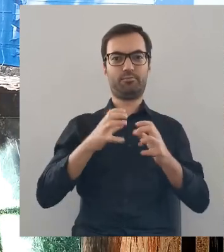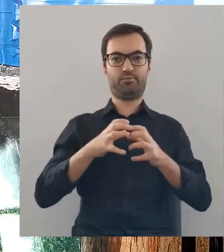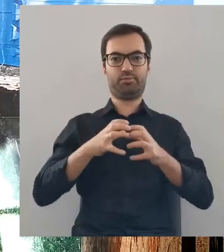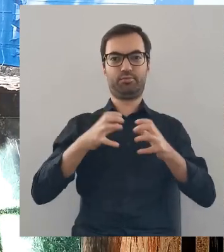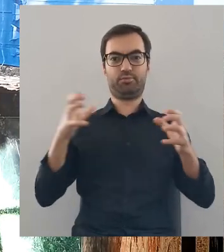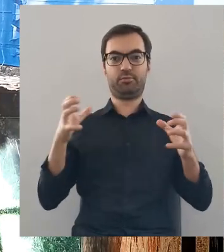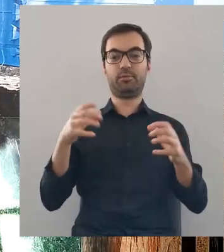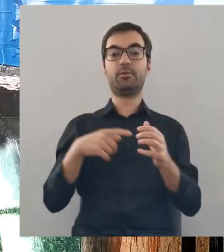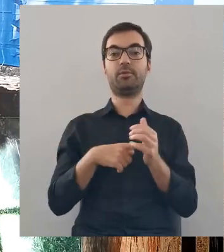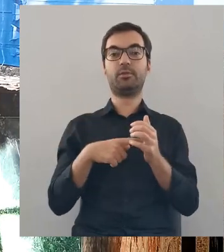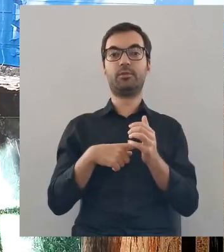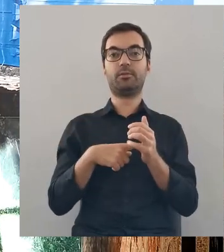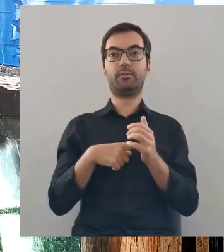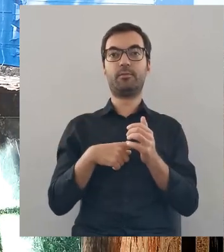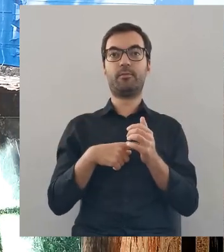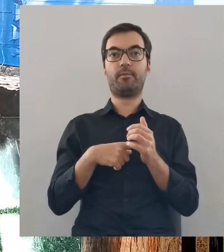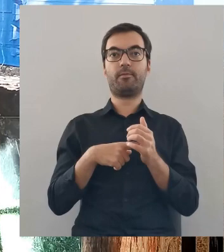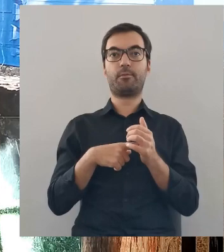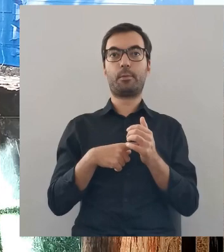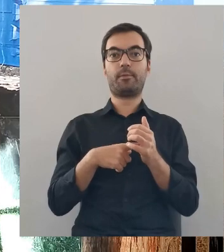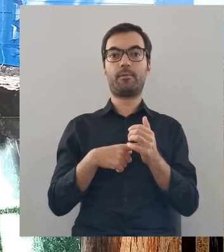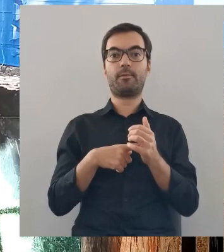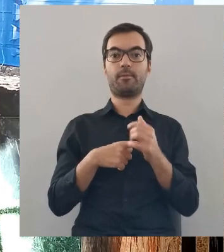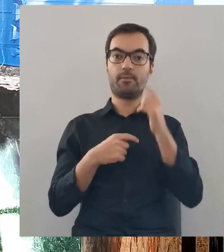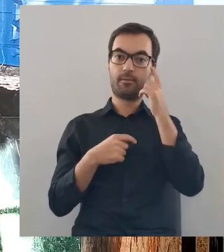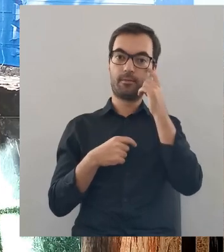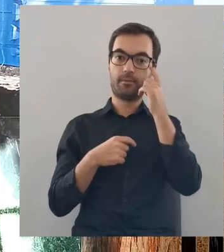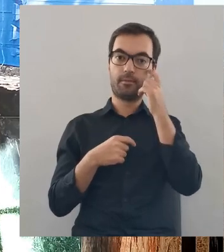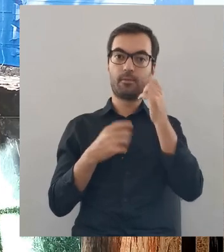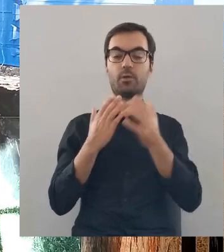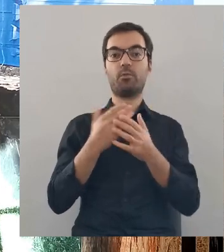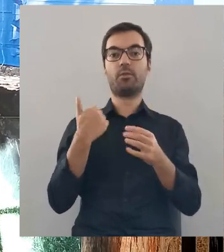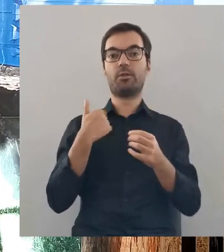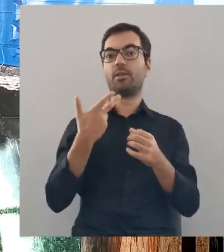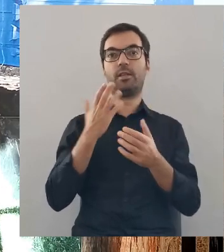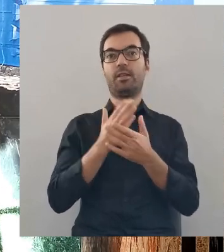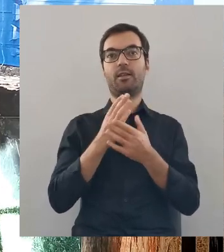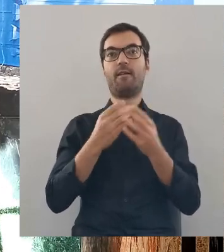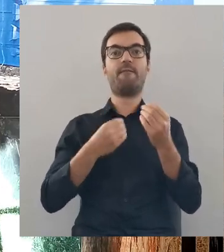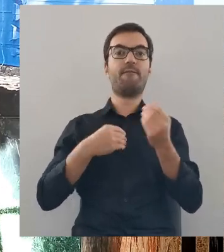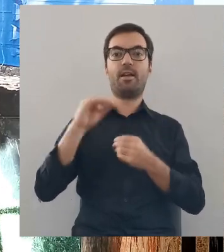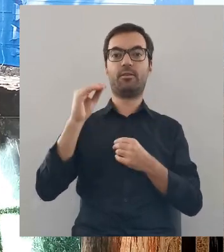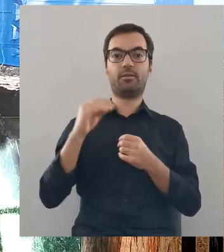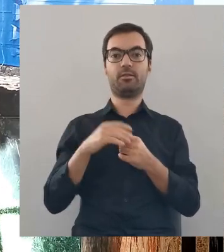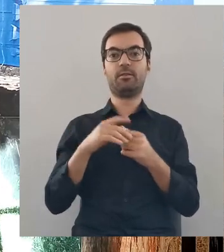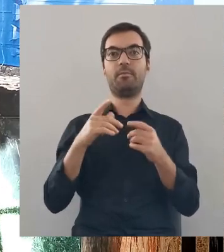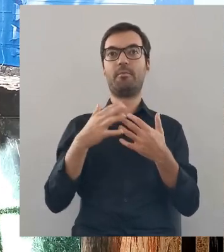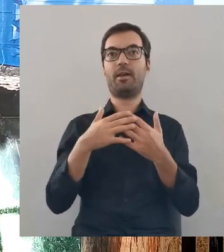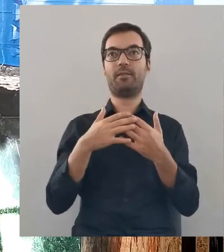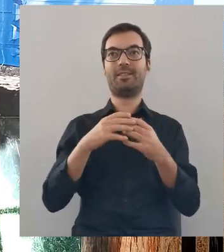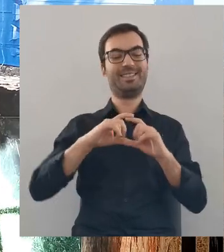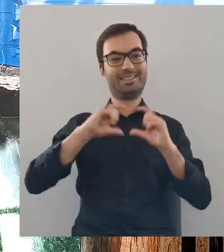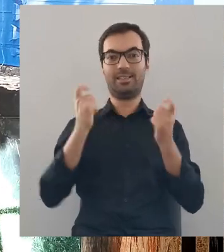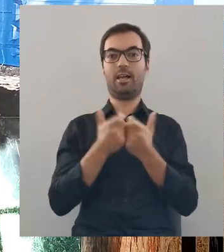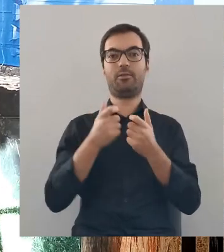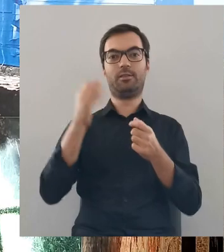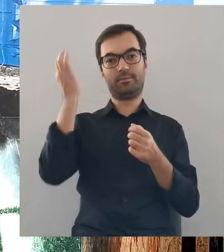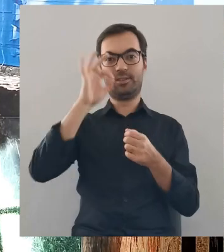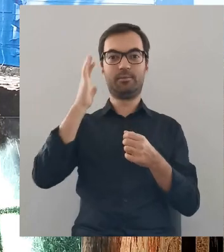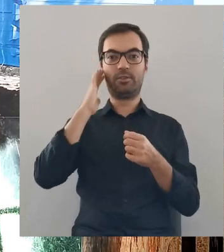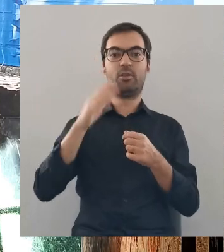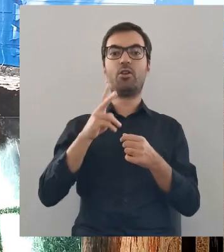społeczność tak się rozrosła, że właściwie to stanowili nie tylko większość mieszkańców, ale niemal